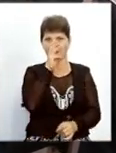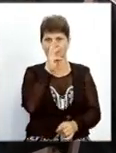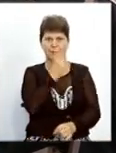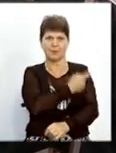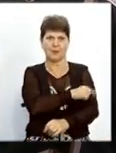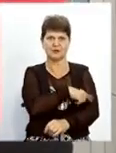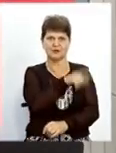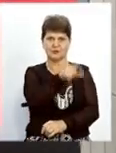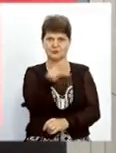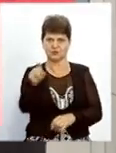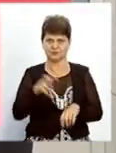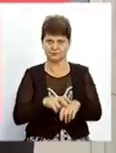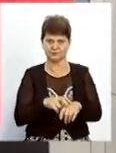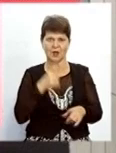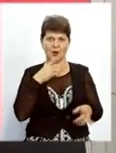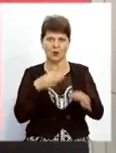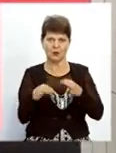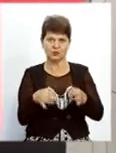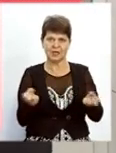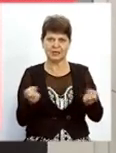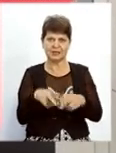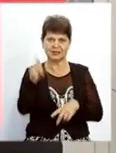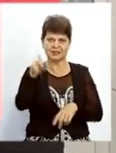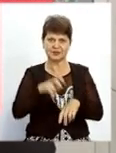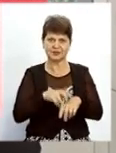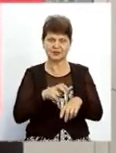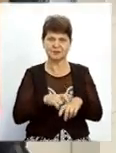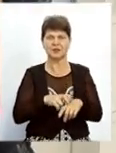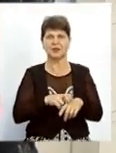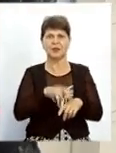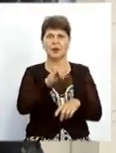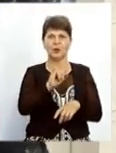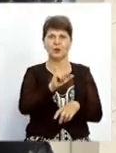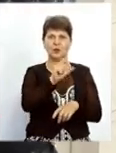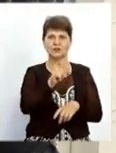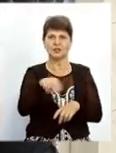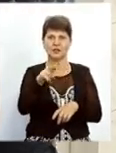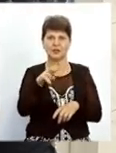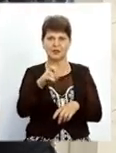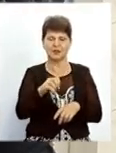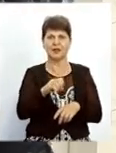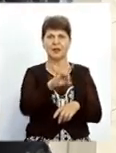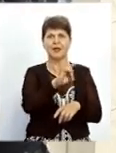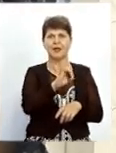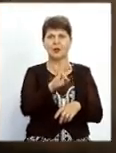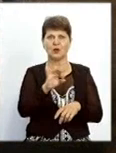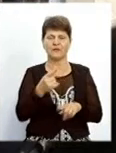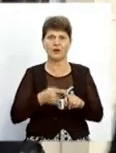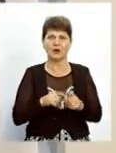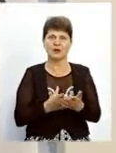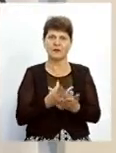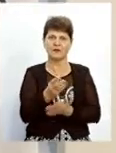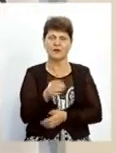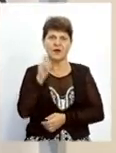медичному персоналу. Консультація спеціаліста, УЗД, рентгенографія, загальний аналіз крові. Ці послуги стали офіційно платними у Вінницькій